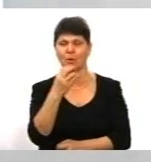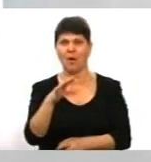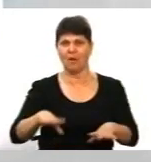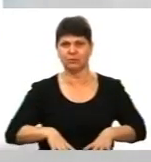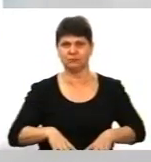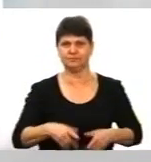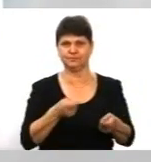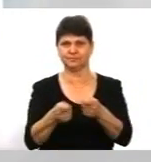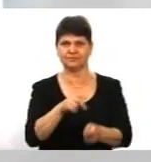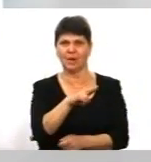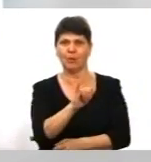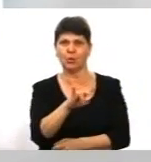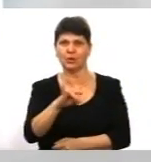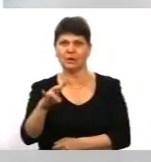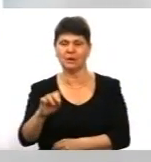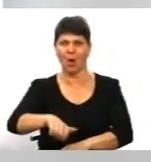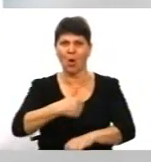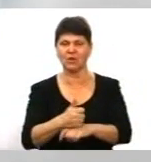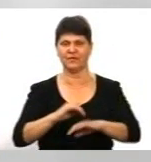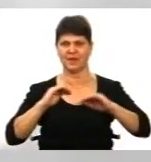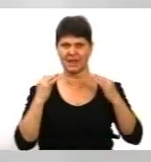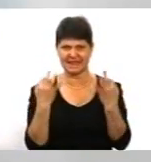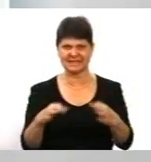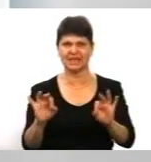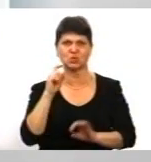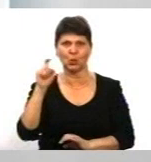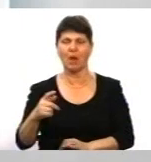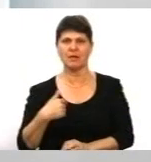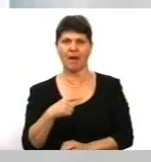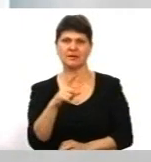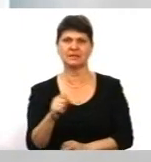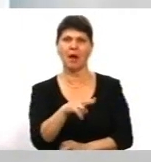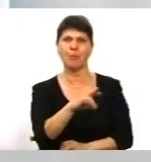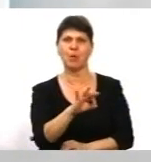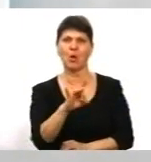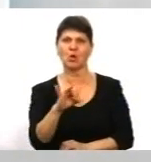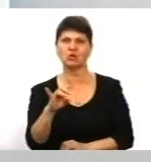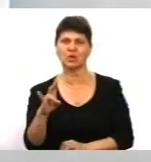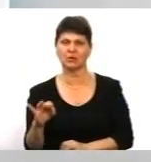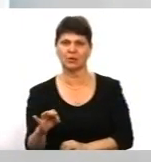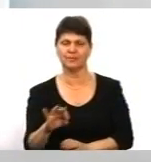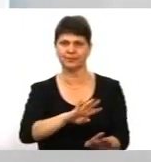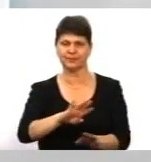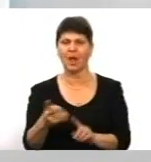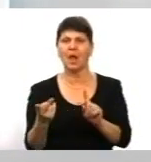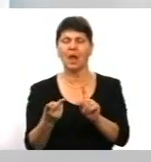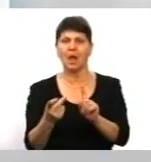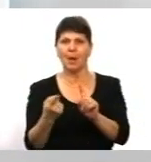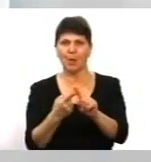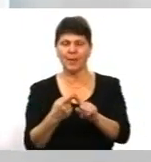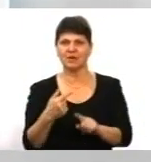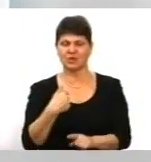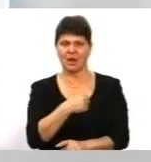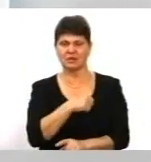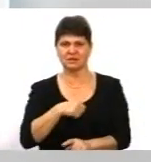зберегти незалежність України. Тому я за Порошенко. По-перше, з двох кандидатів я обираю найменше зло. Навіть якби сам чорт